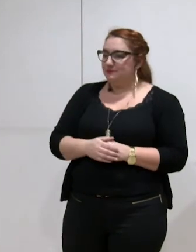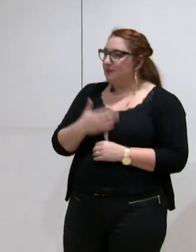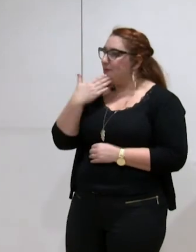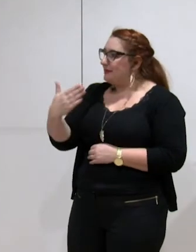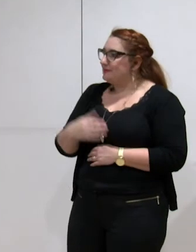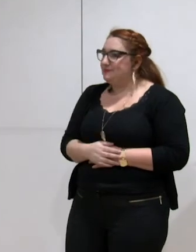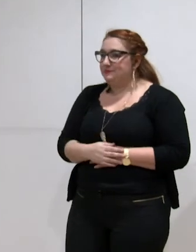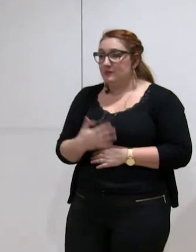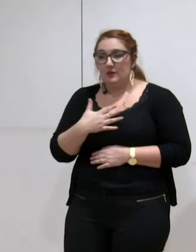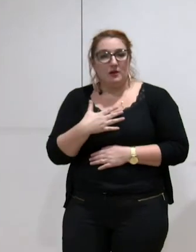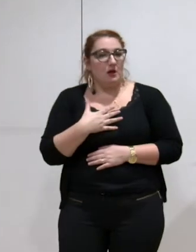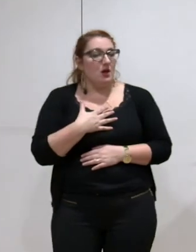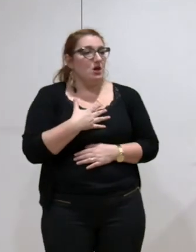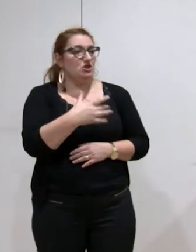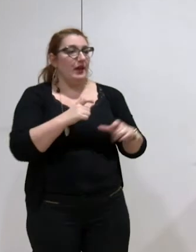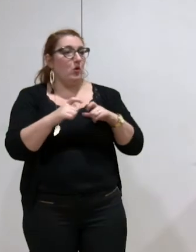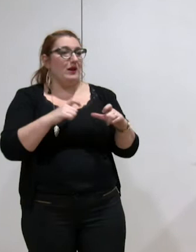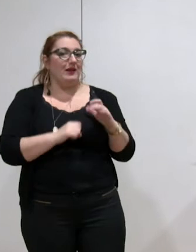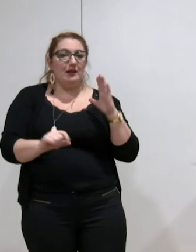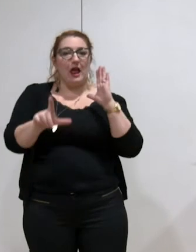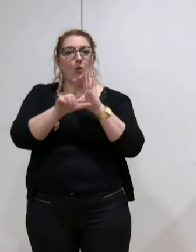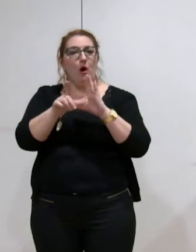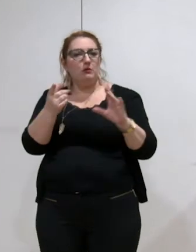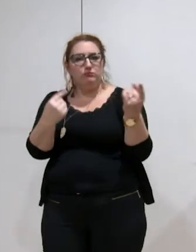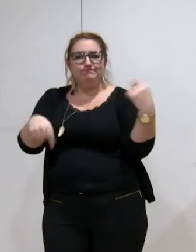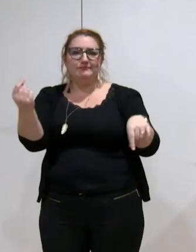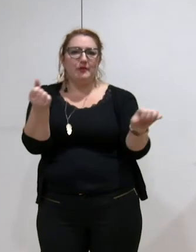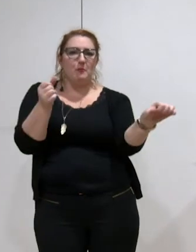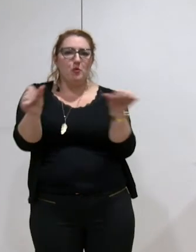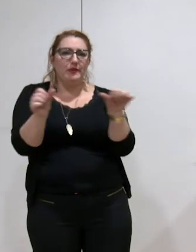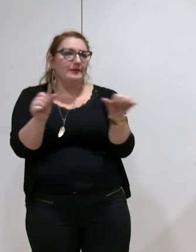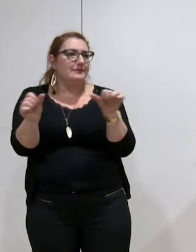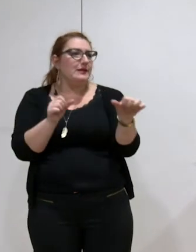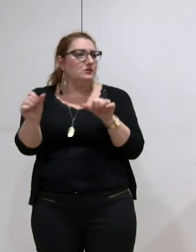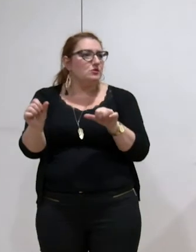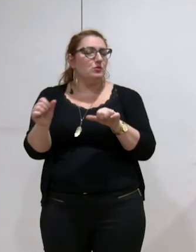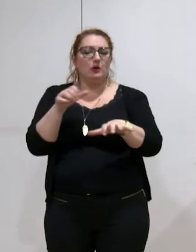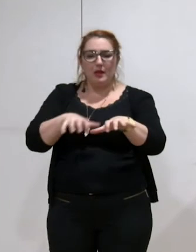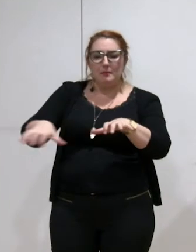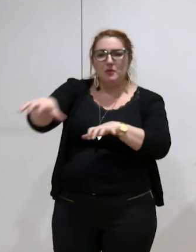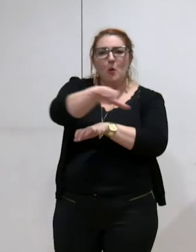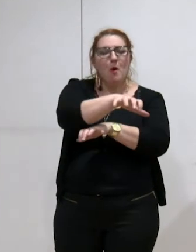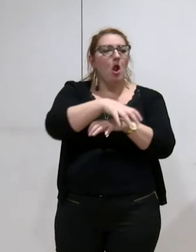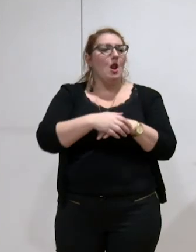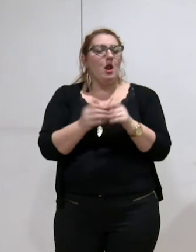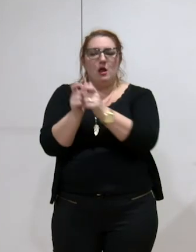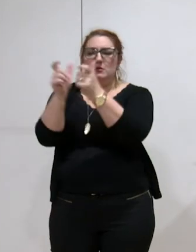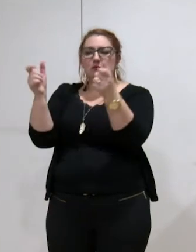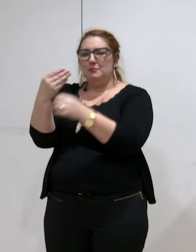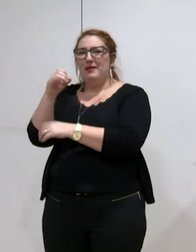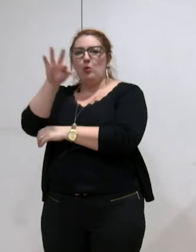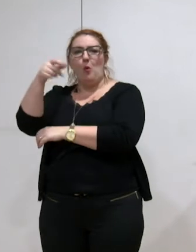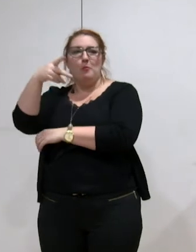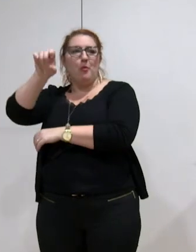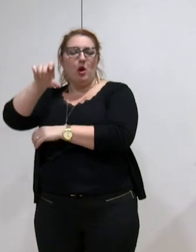collègues, la loi de modernisation de l'action publique territoriale et d'affirmation des métropoles, loi MAPTAM, impose aux communes une nouvelle